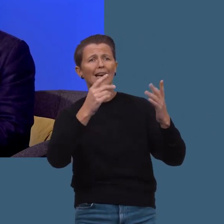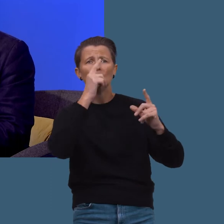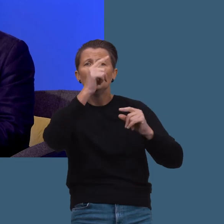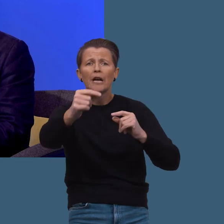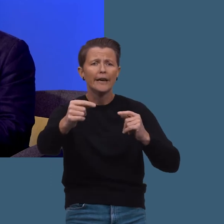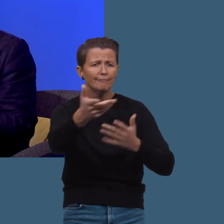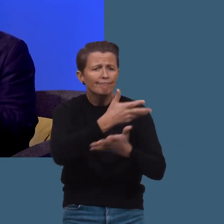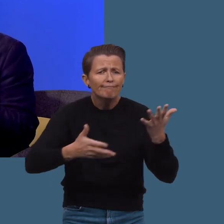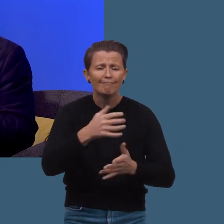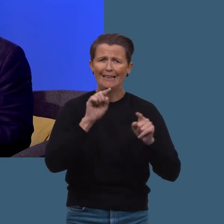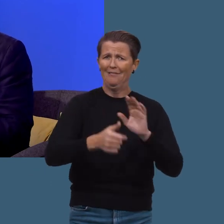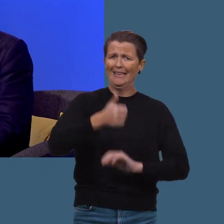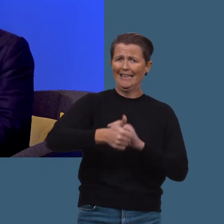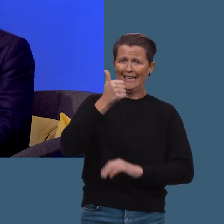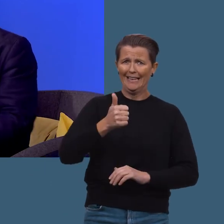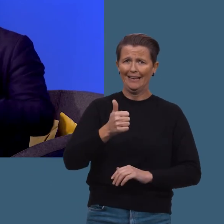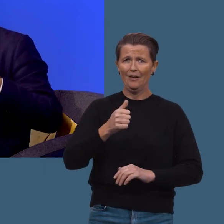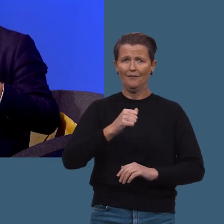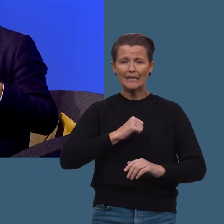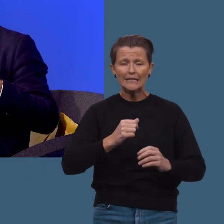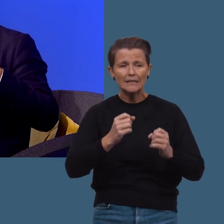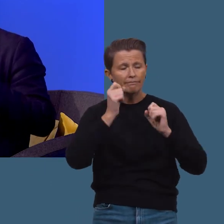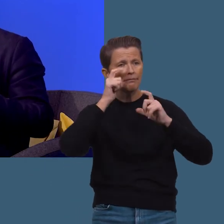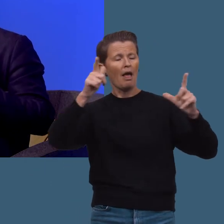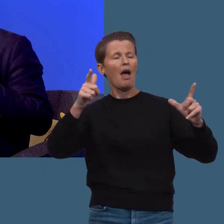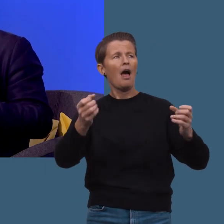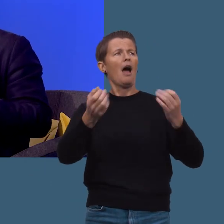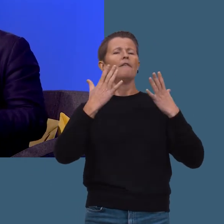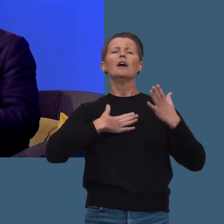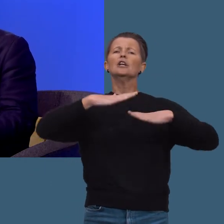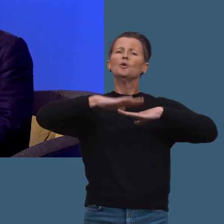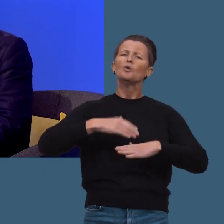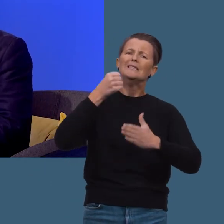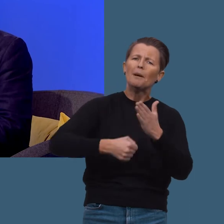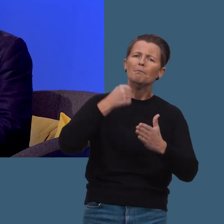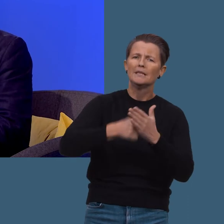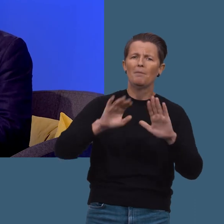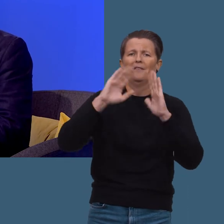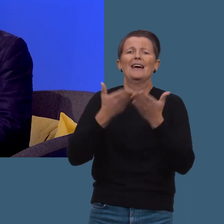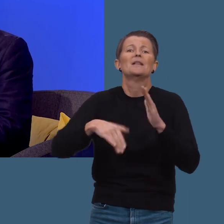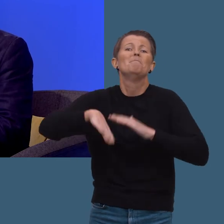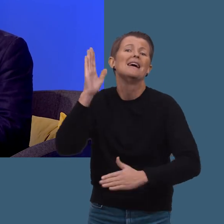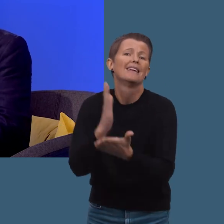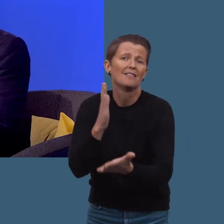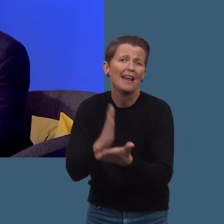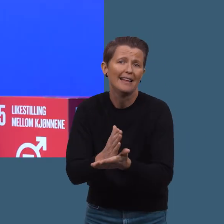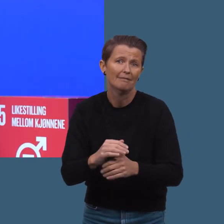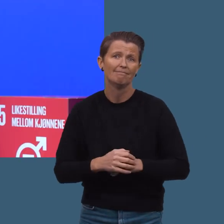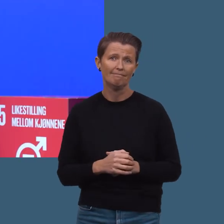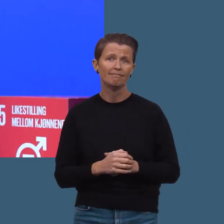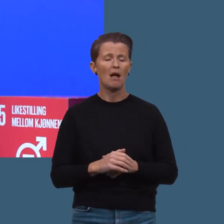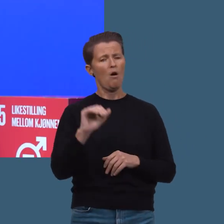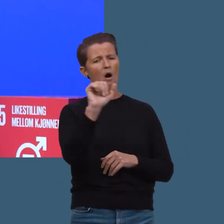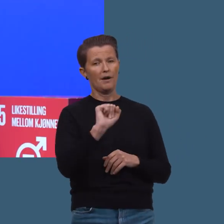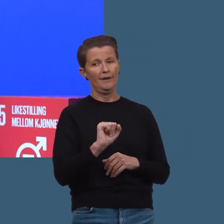nysgjerrig på andre. Og det er igjen viktig. Fordi det gir oss en grunn for å kjempe for en mer utferdig verden. Arvin, jeg er ganske sikker på